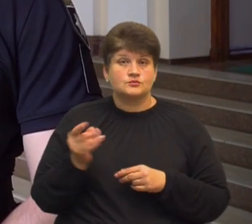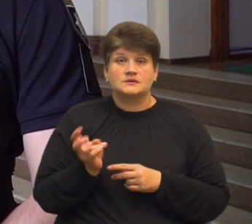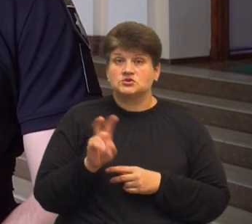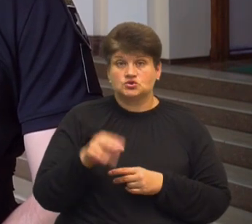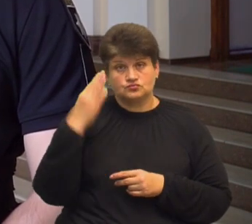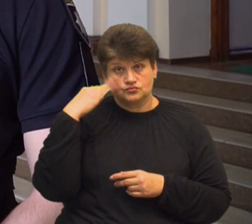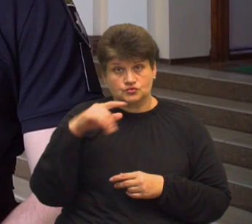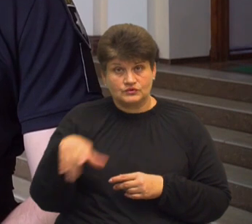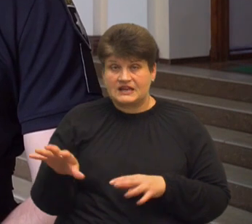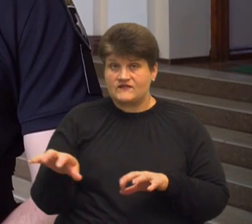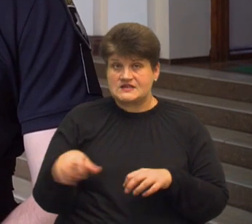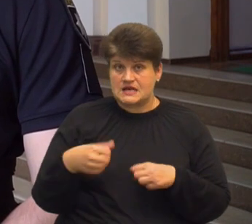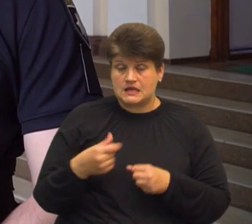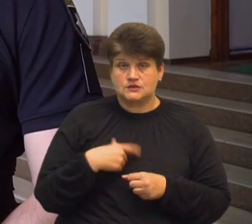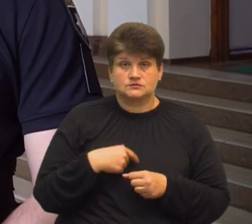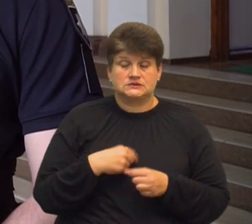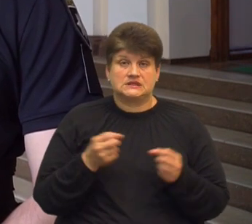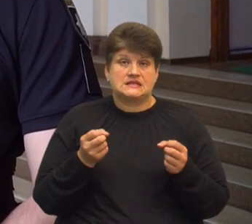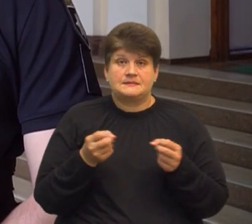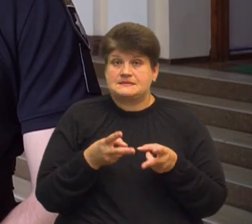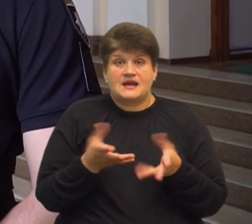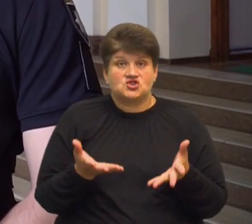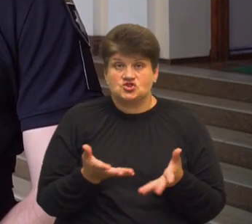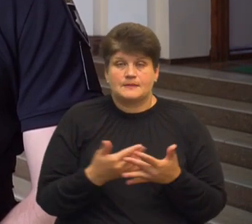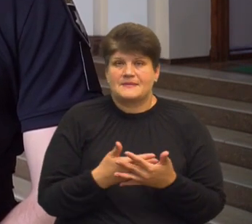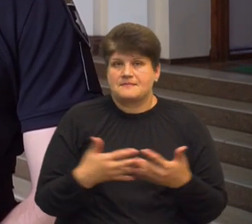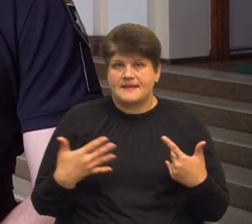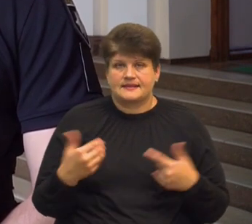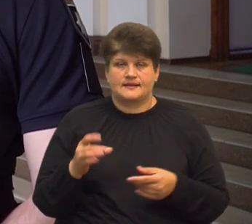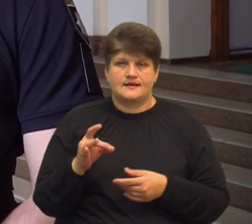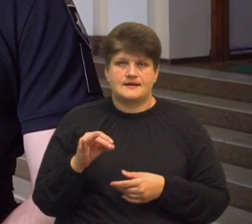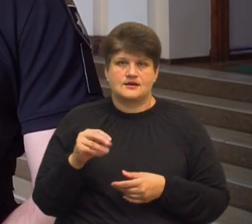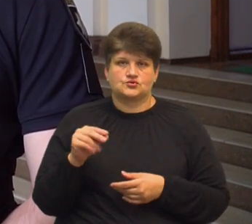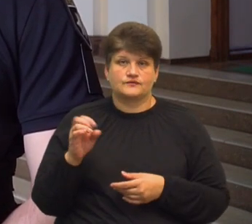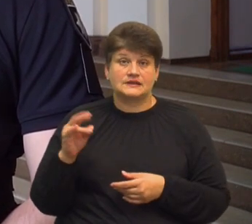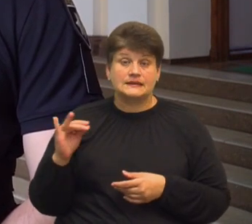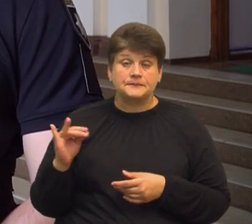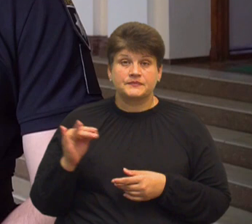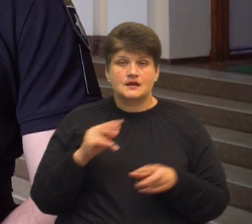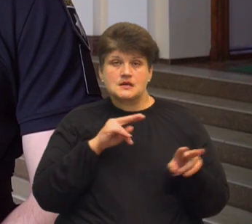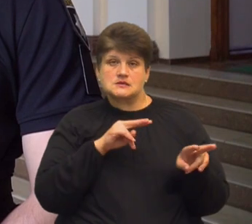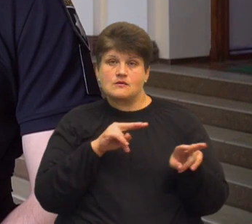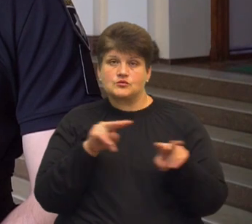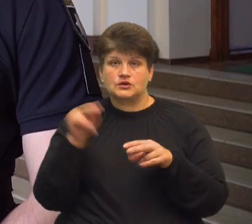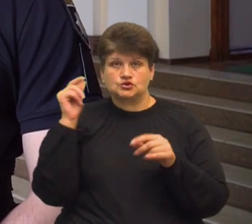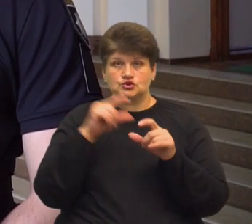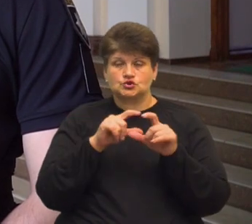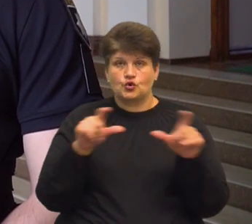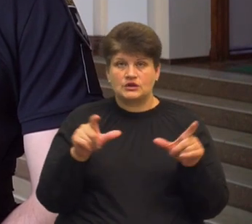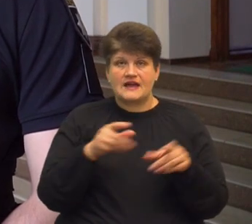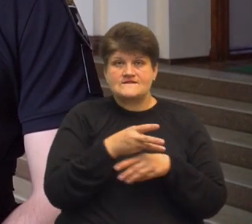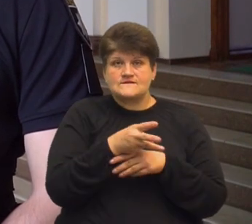не взяли з собою небезпечних предметів і речовин. Спостерігаю за школою через відеокамери